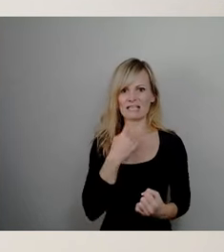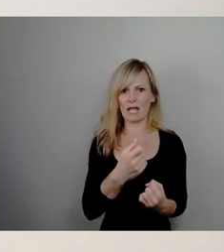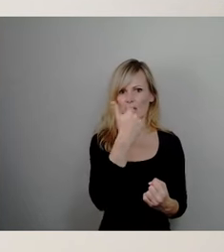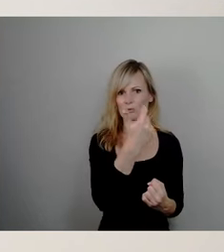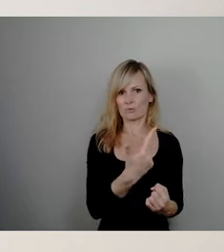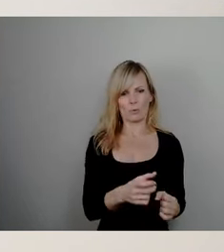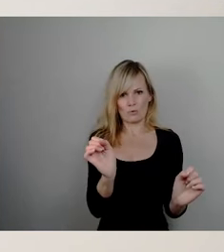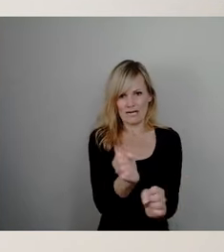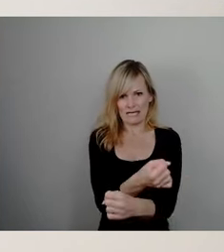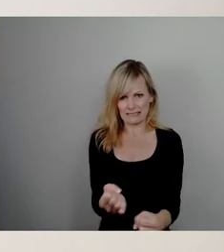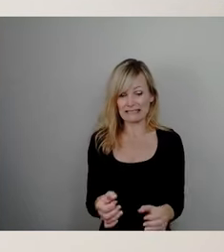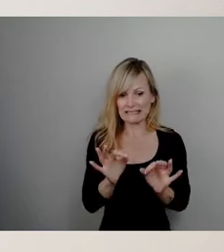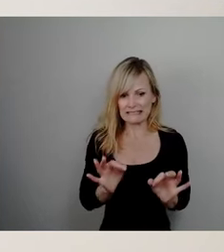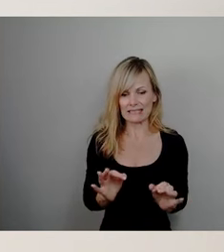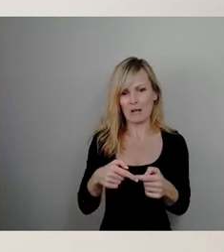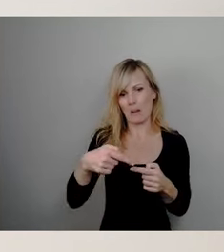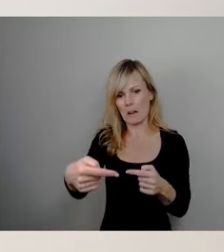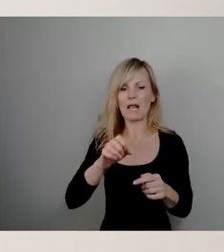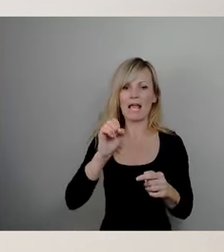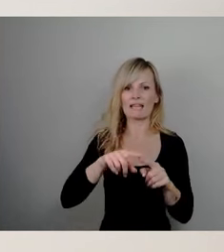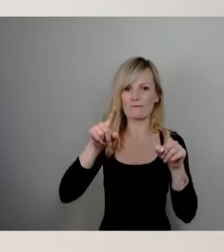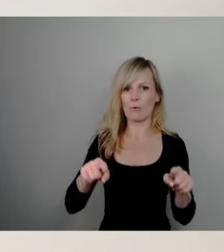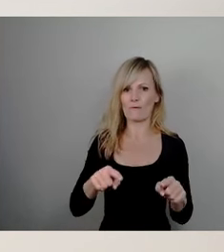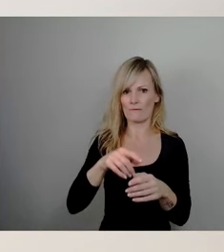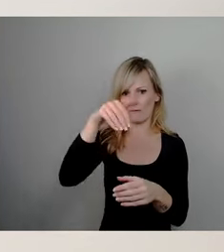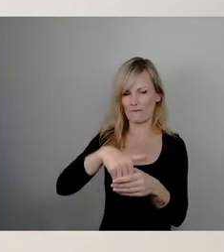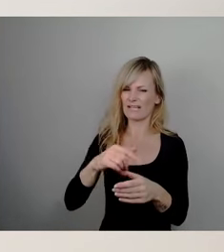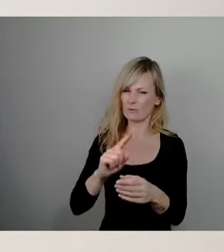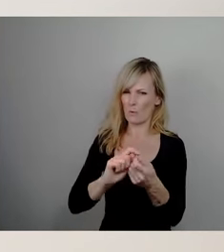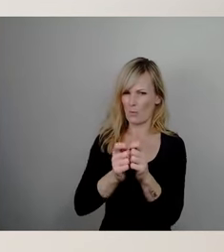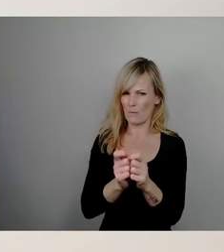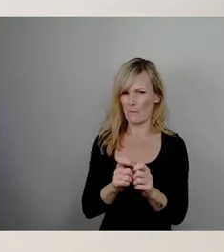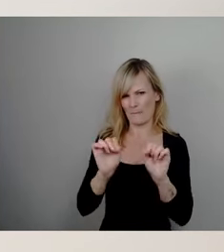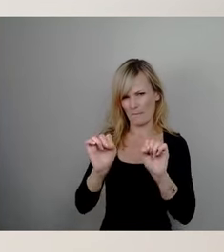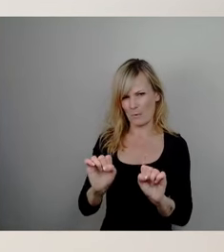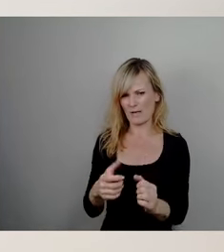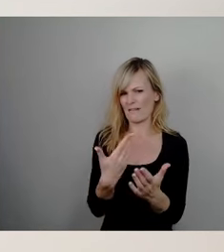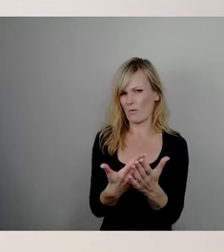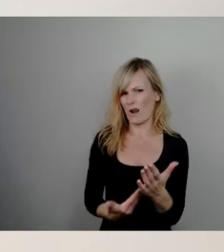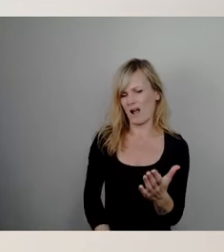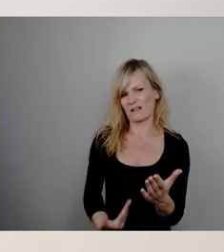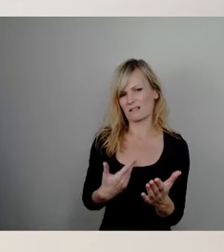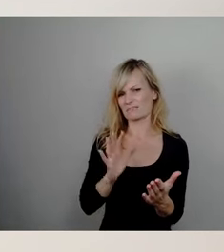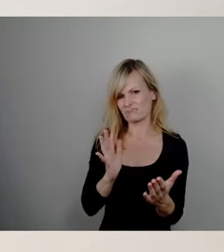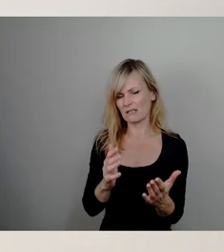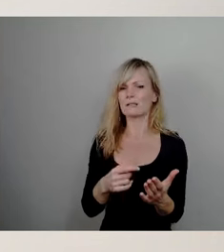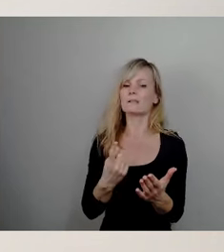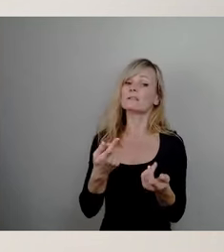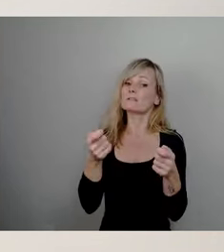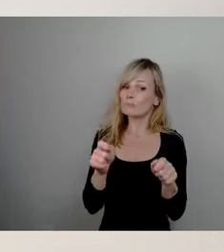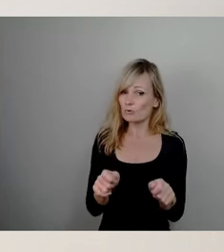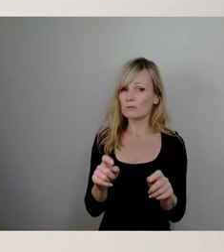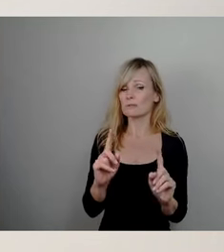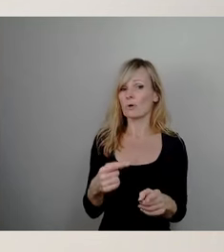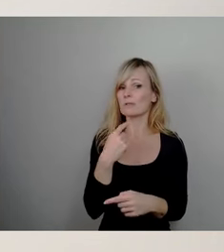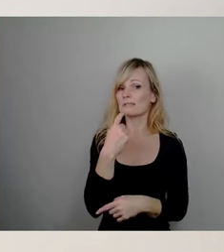wie das ganz konkret in dem Entwurf der Vorlage aussehen wird. Zum Schluss muss man